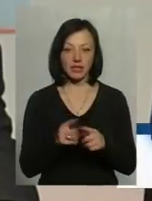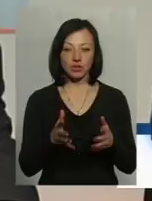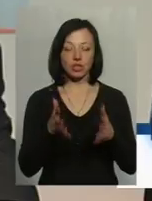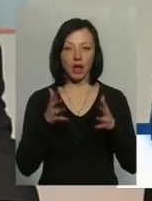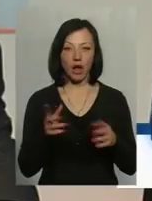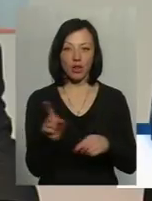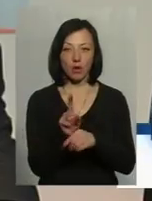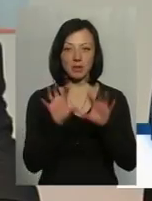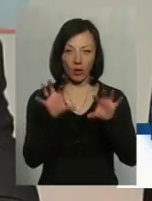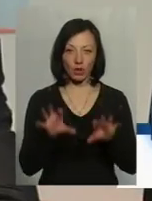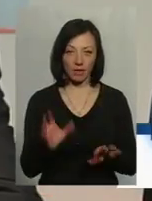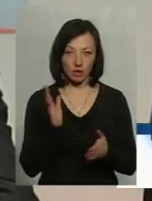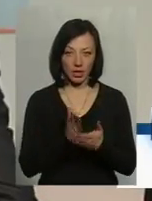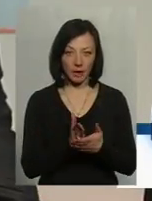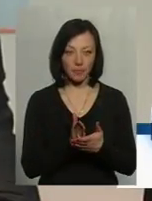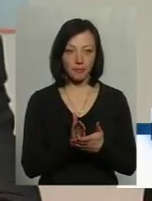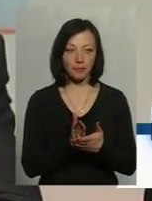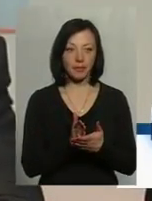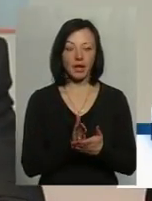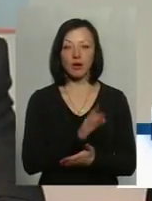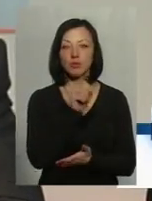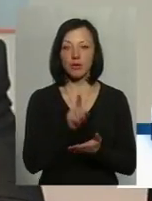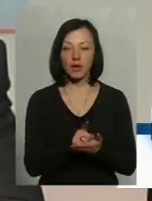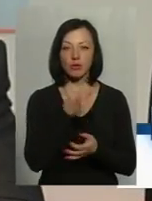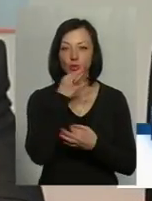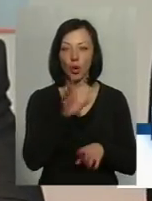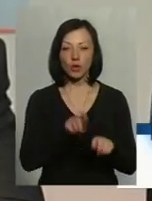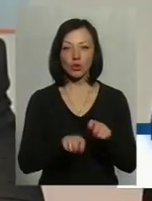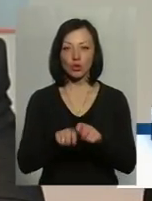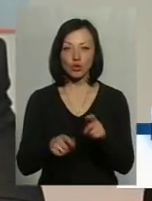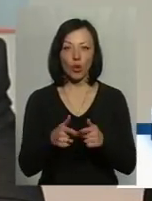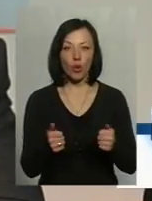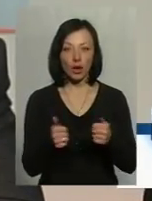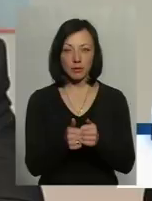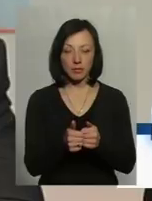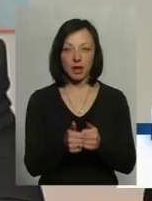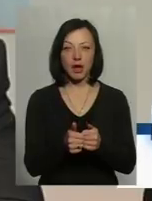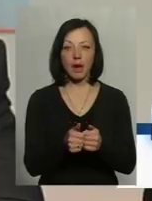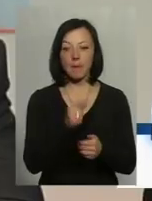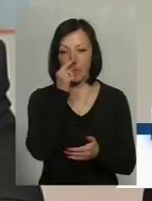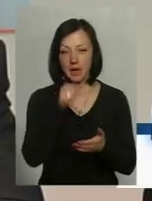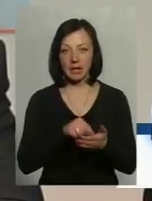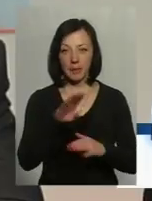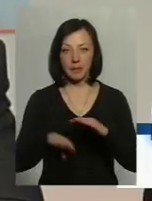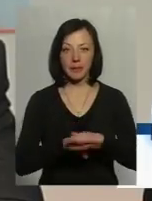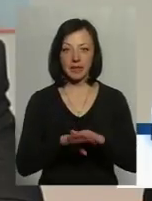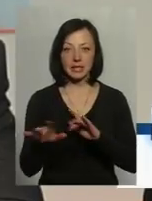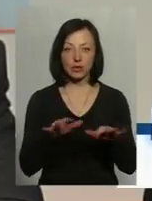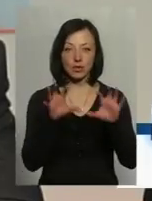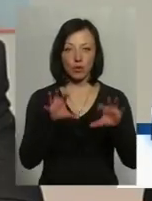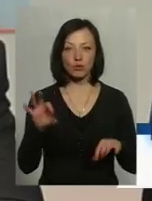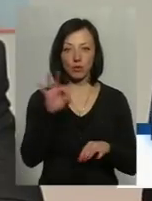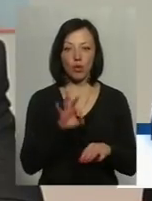норма законодавча вже. Будь-який контролюючий орган, який підлягає під дію закону про